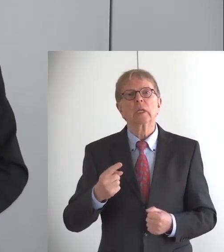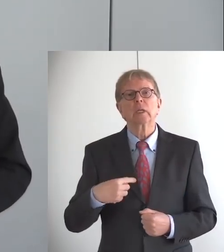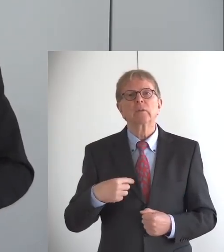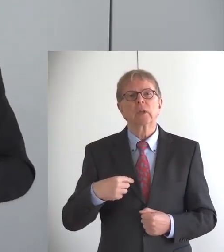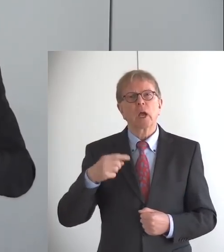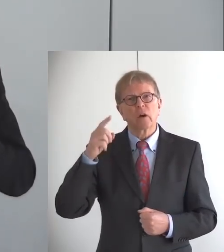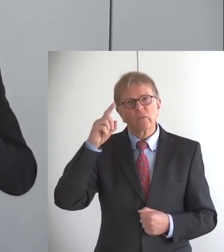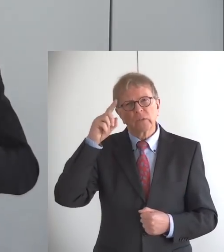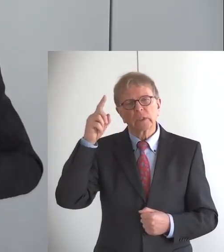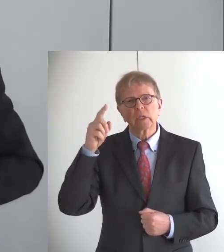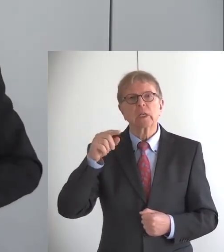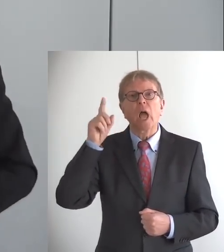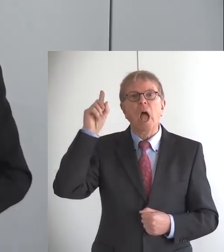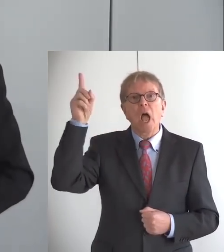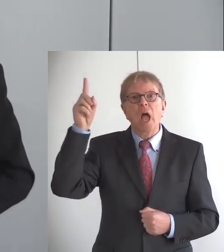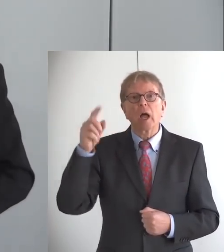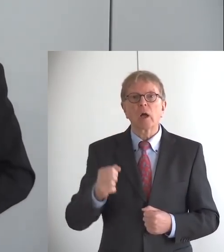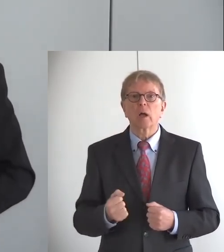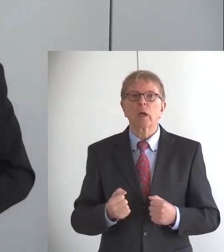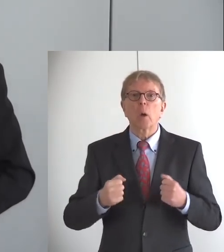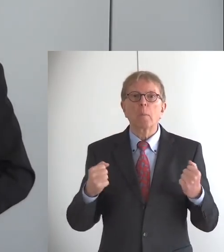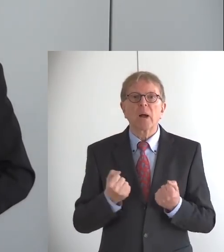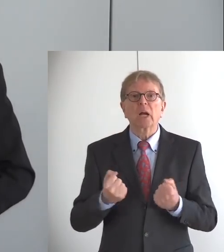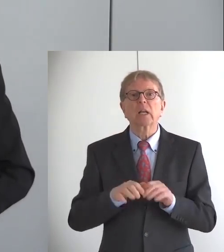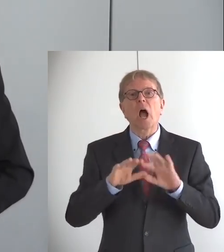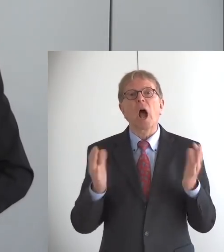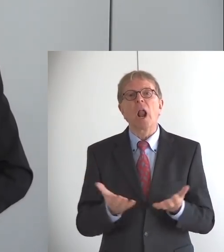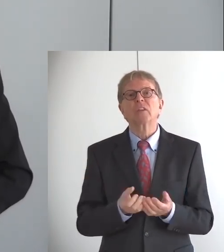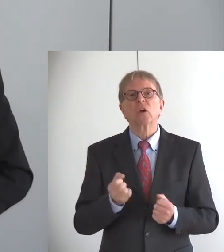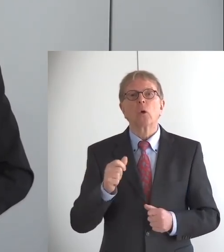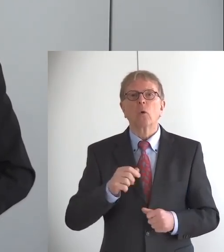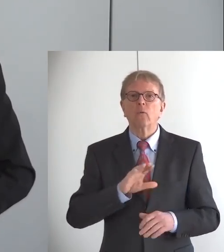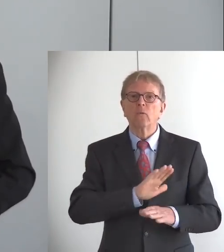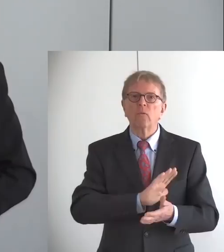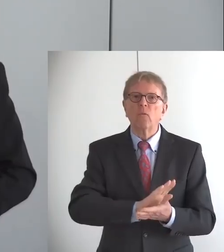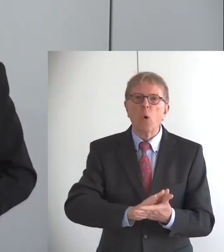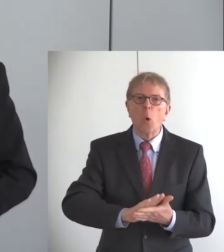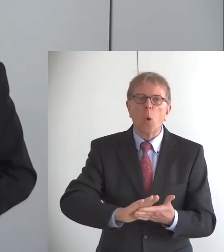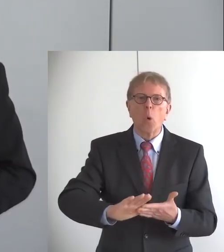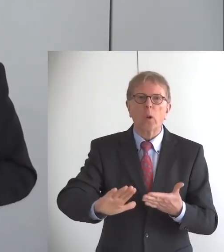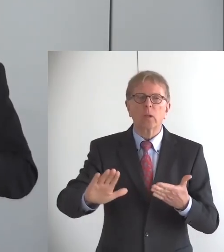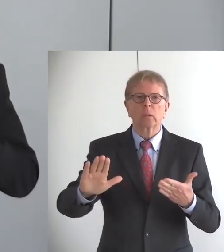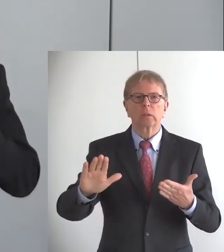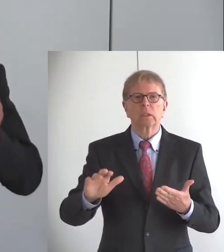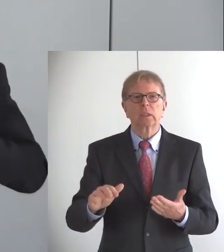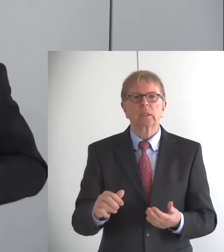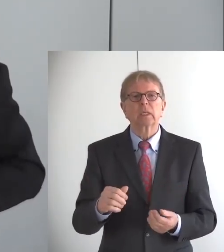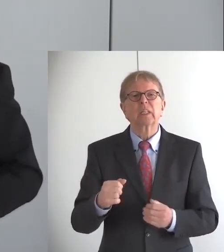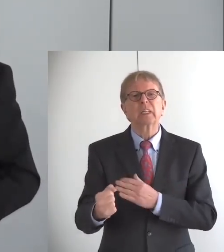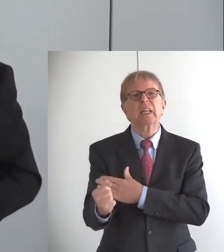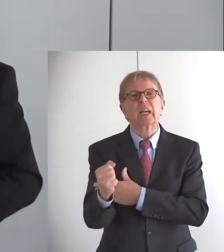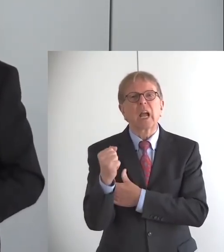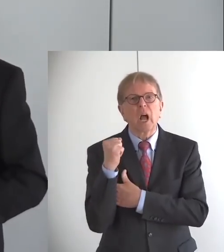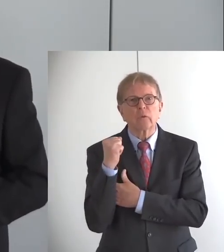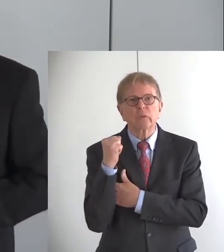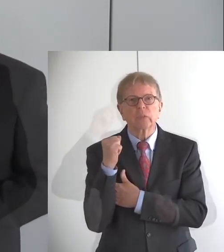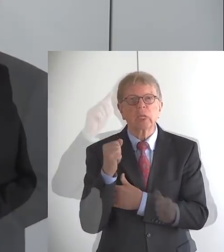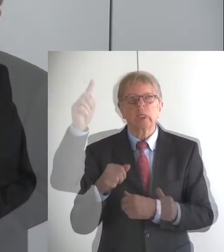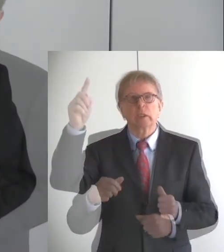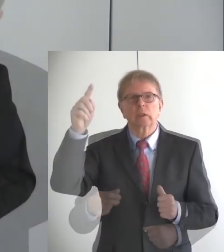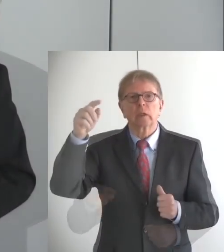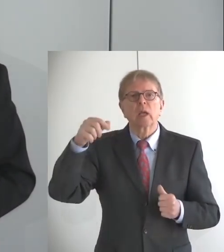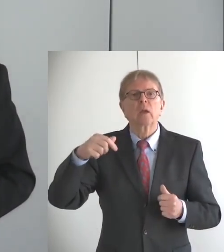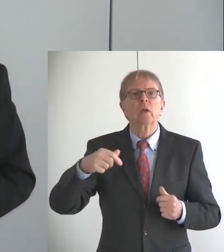Wir haben ein Geisterkraft bekommen. Und diese Kraft des Heiligen Geistes möge uns nun auch befähigen, unseren Weg fortzusetzen, voller Glauben und